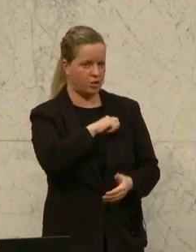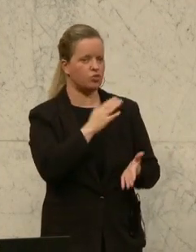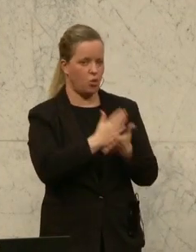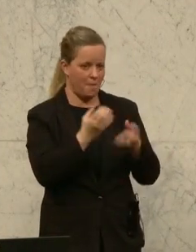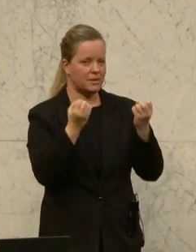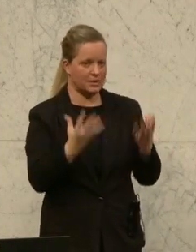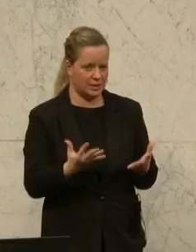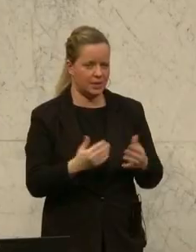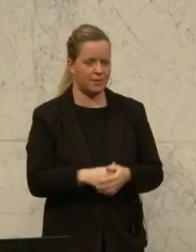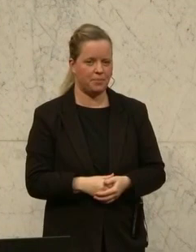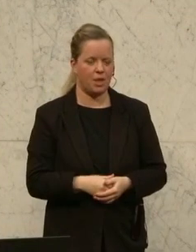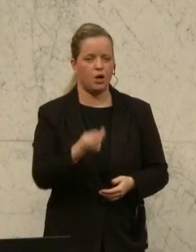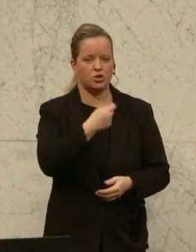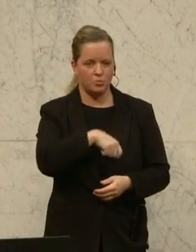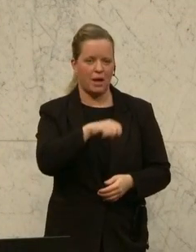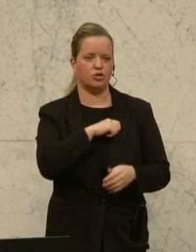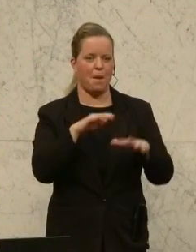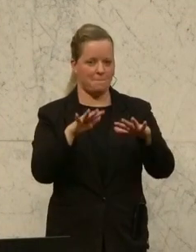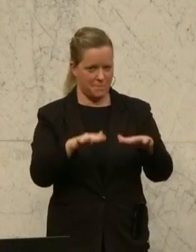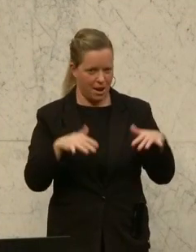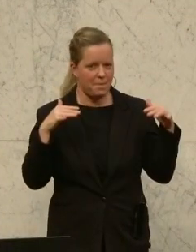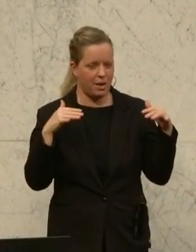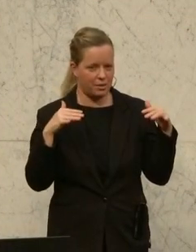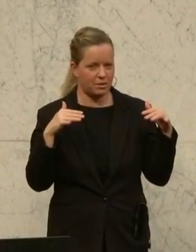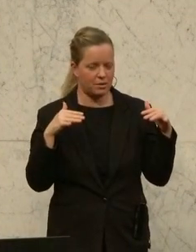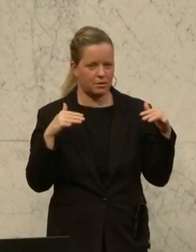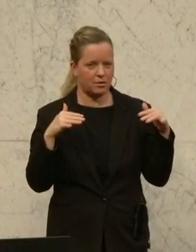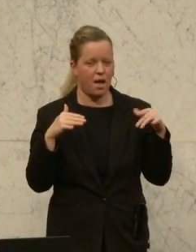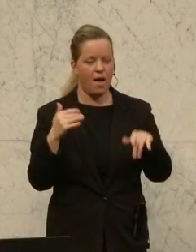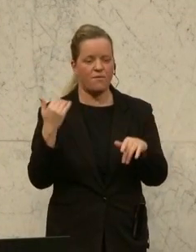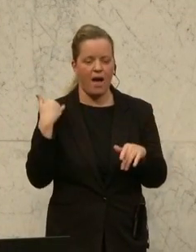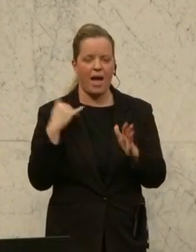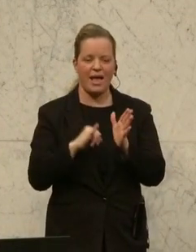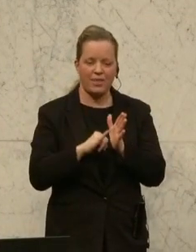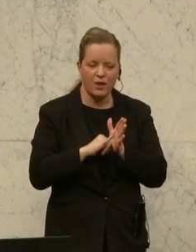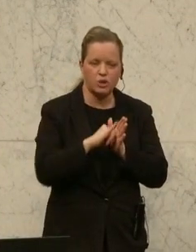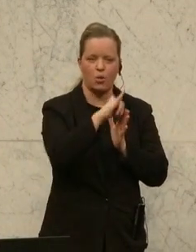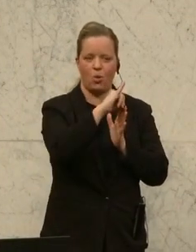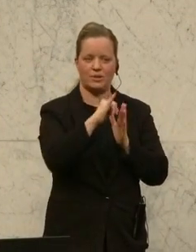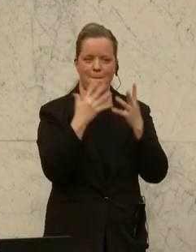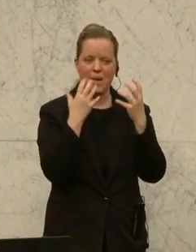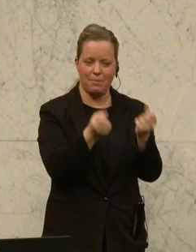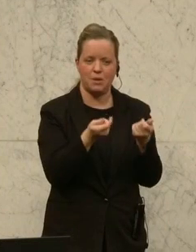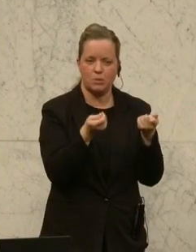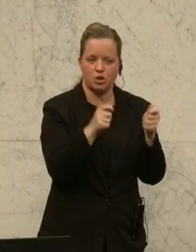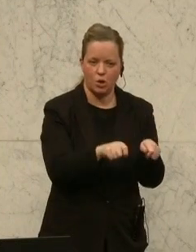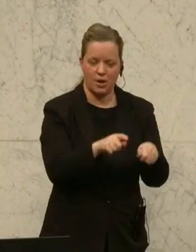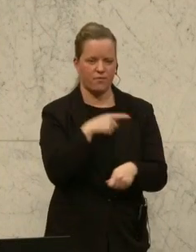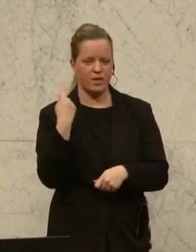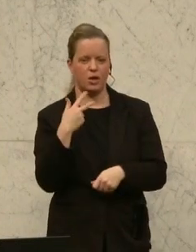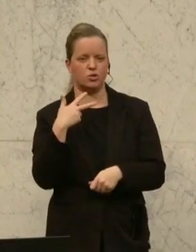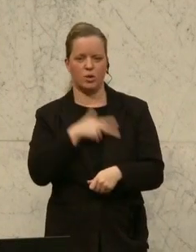Das spanische Parlament hat zu einem Zeitpunkt Inflationsbremsen beschlossen. Da wurden wir Sozialdemokratinnen und